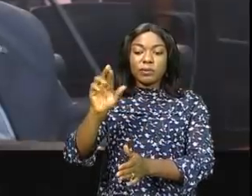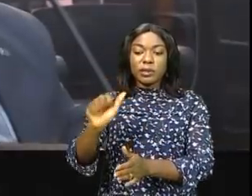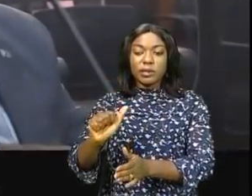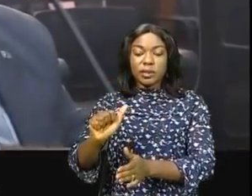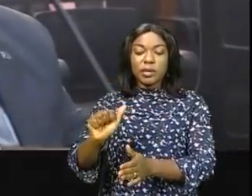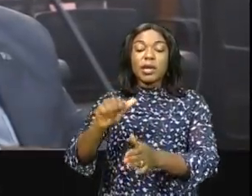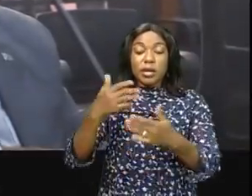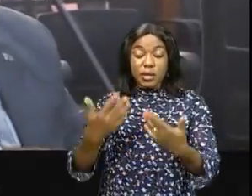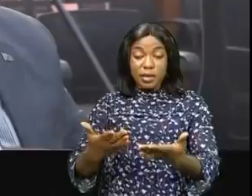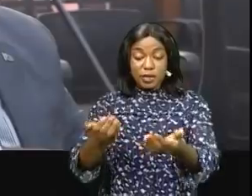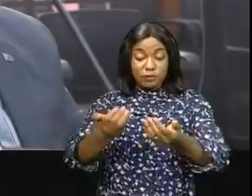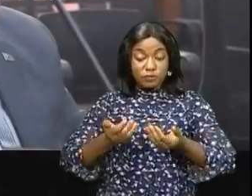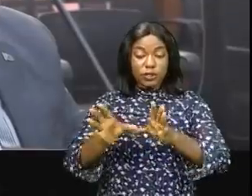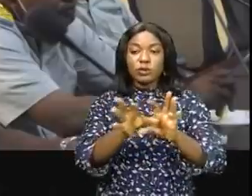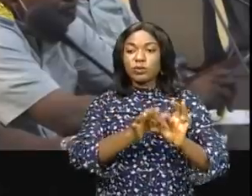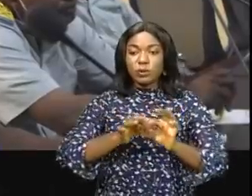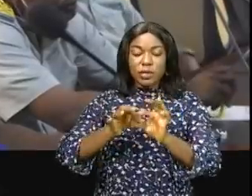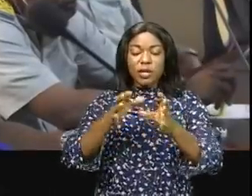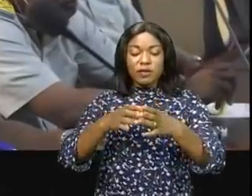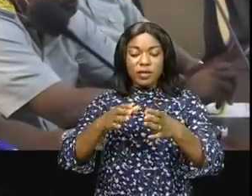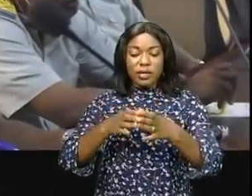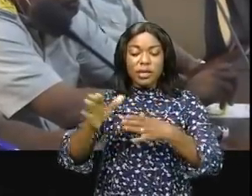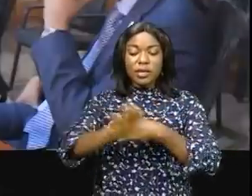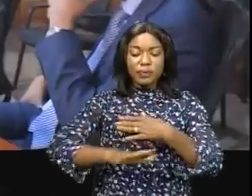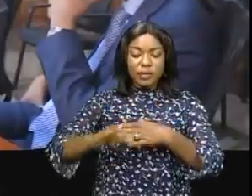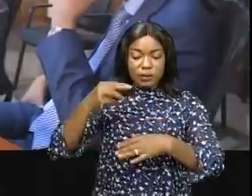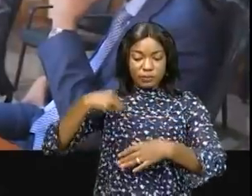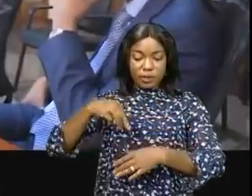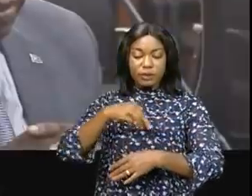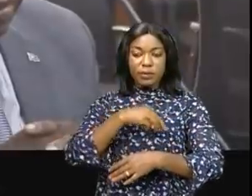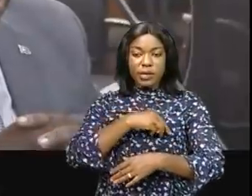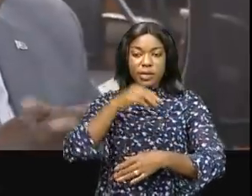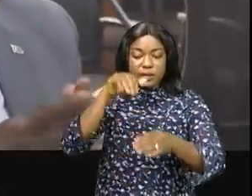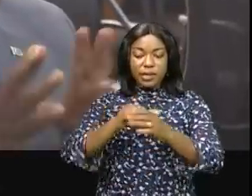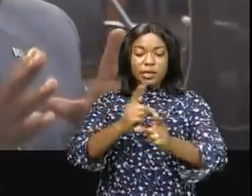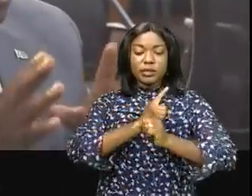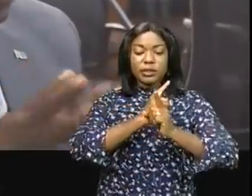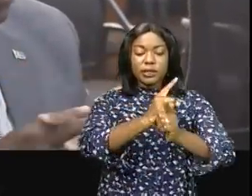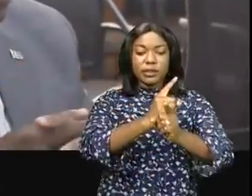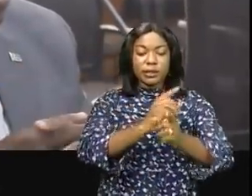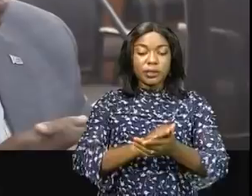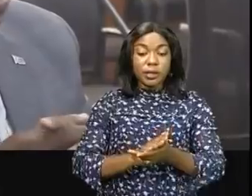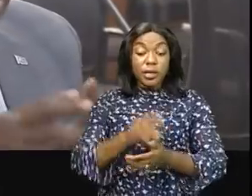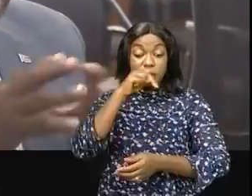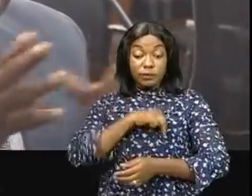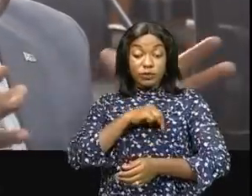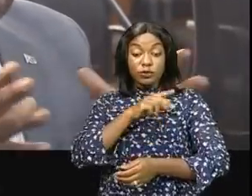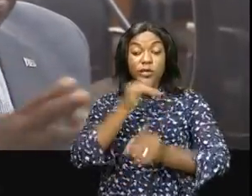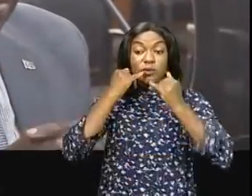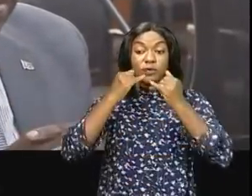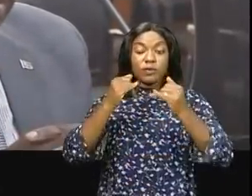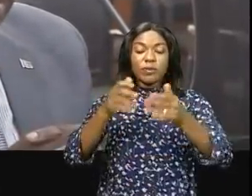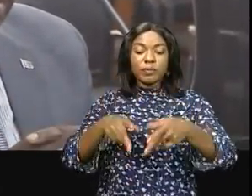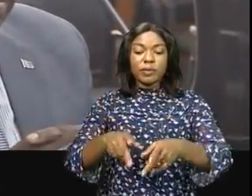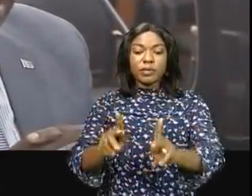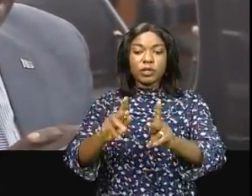collaborations entre la RDC et les pays membres de cette organisation dans le domaine de la sécurité. Cette mission d'information a